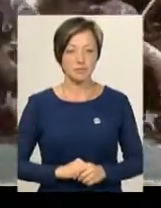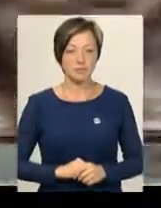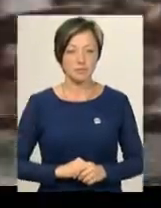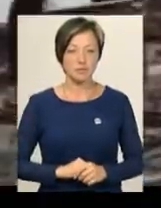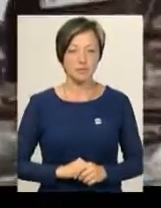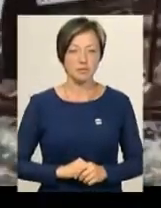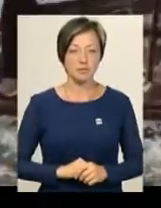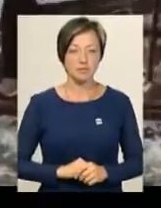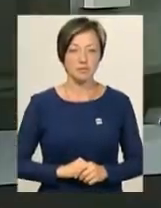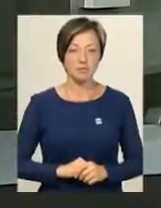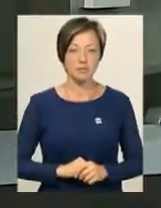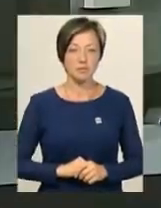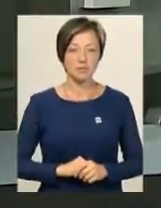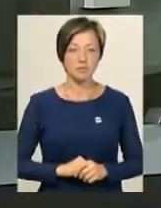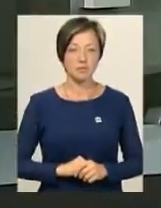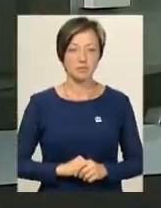Поділяцентр.